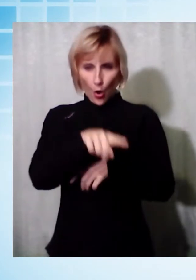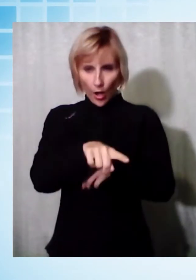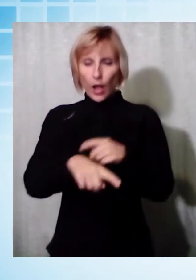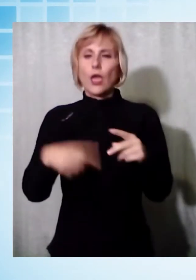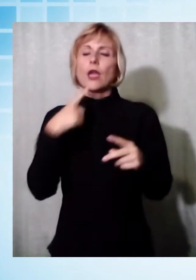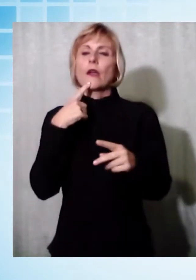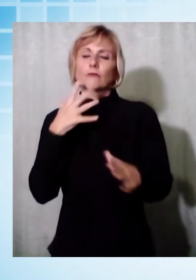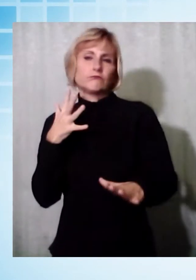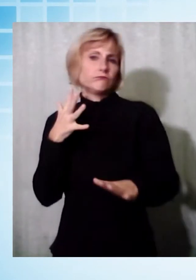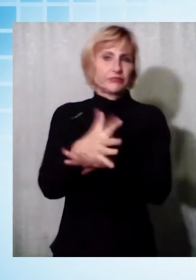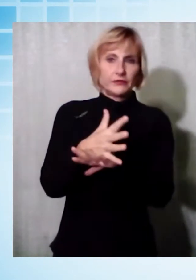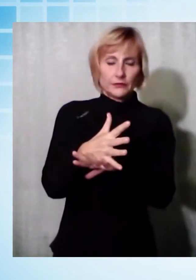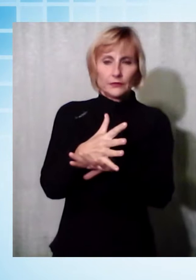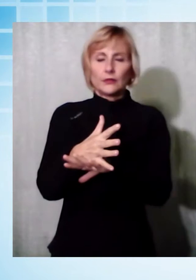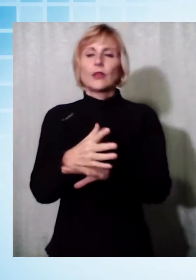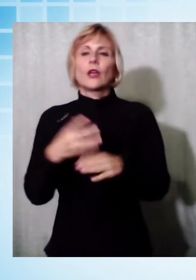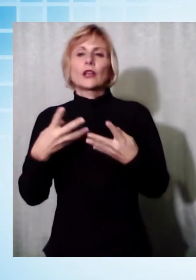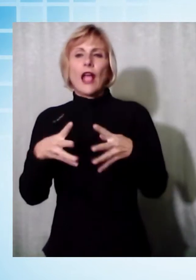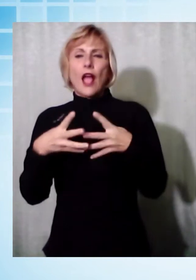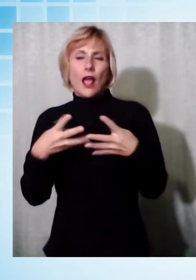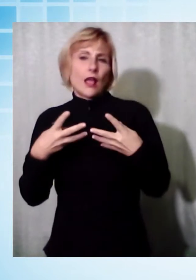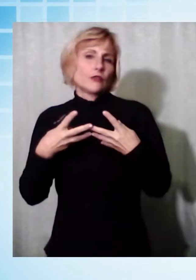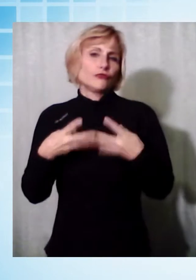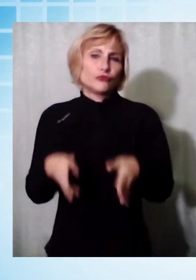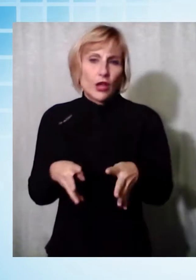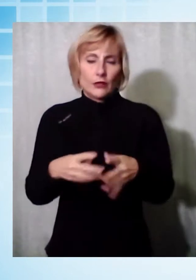sfondare il cancello ed hanno dovuto desistere.